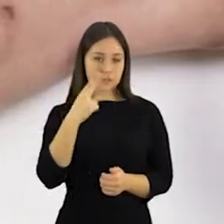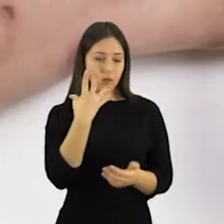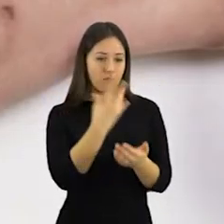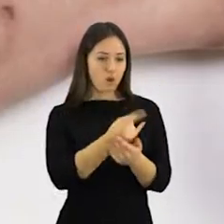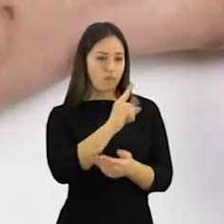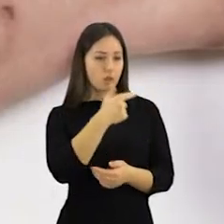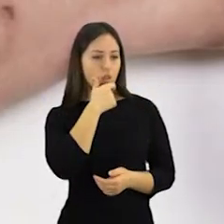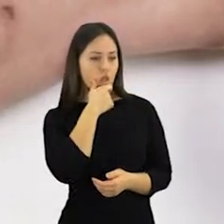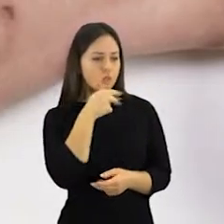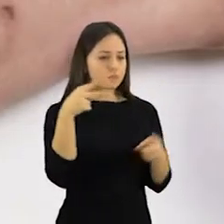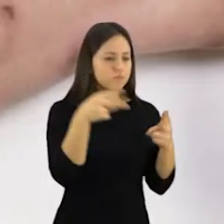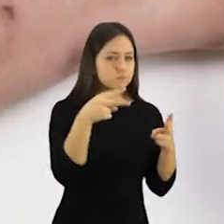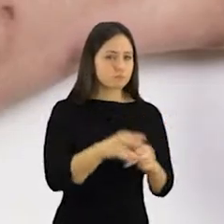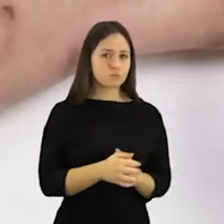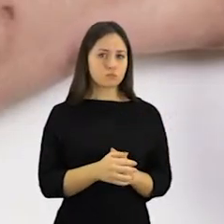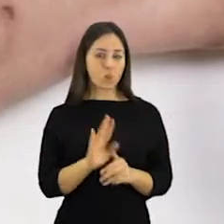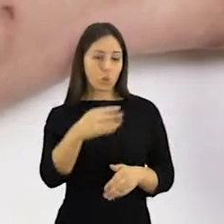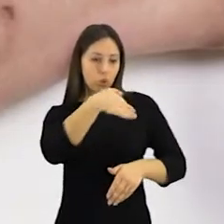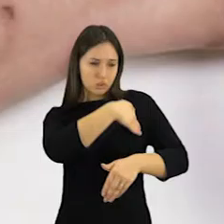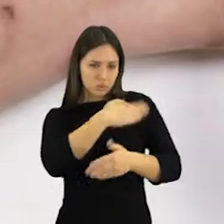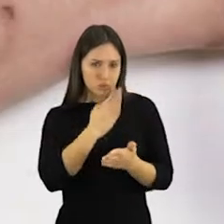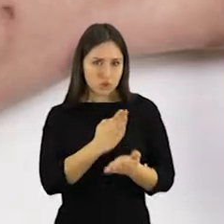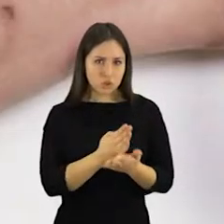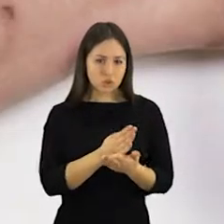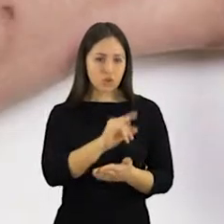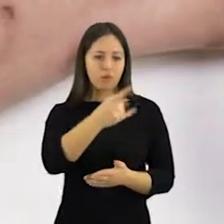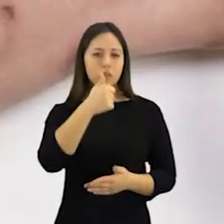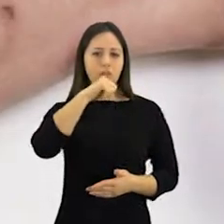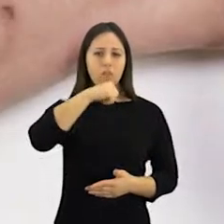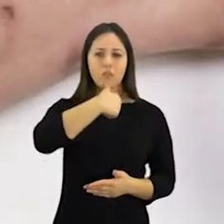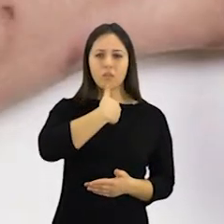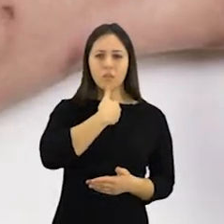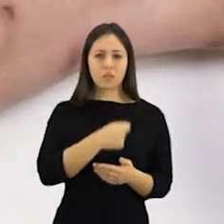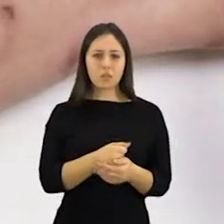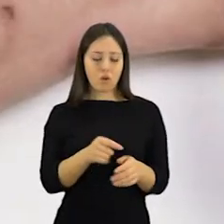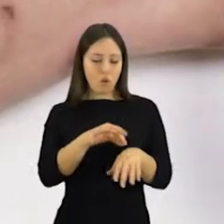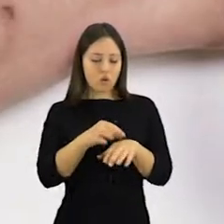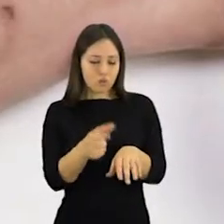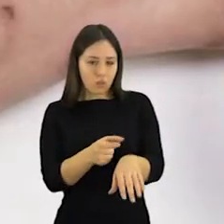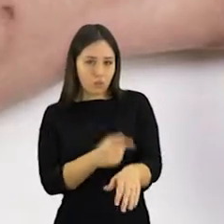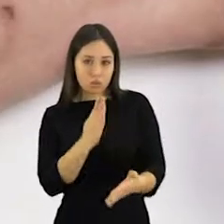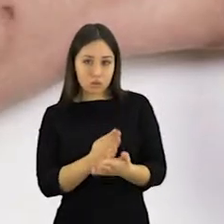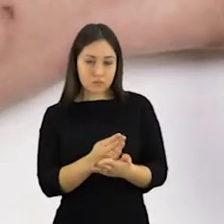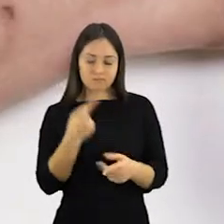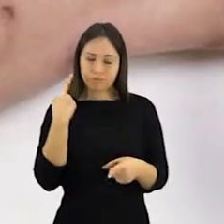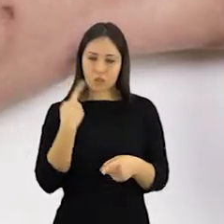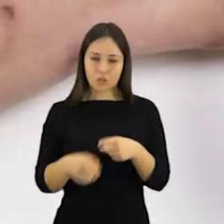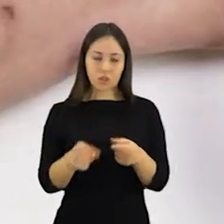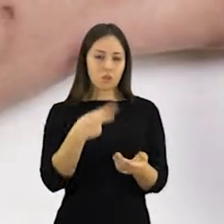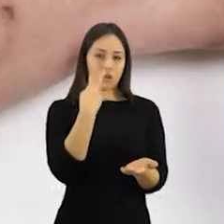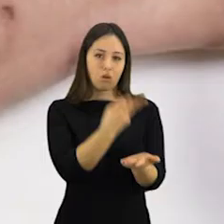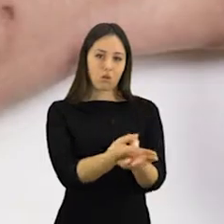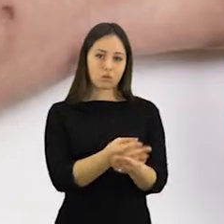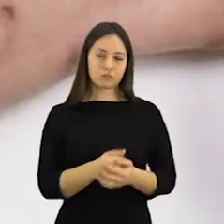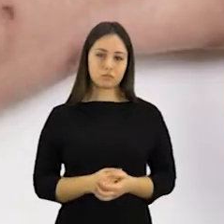sektis sergančių vaikų būklę. Jei temperatūra nekrinta, vaikas vangus, o šlūnų ir sedminų srityje atsirado bėrimai, būtina kuos skubiau